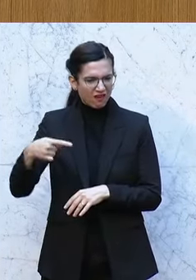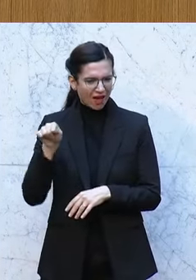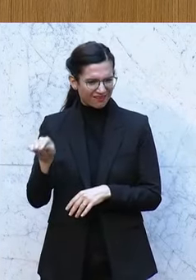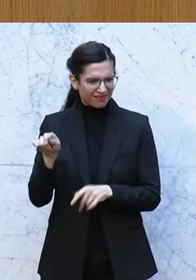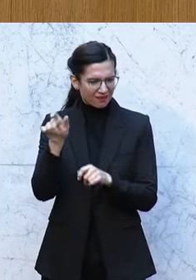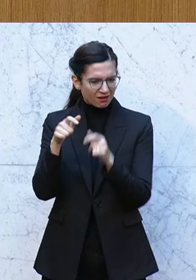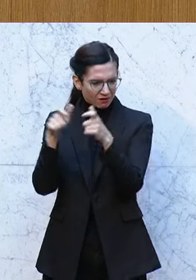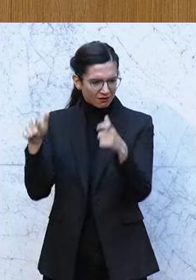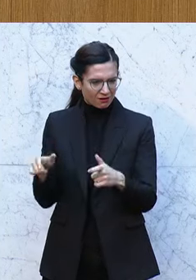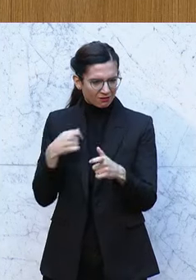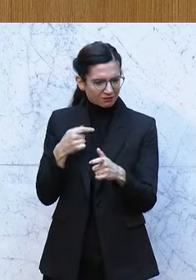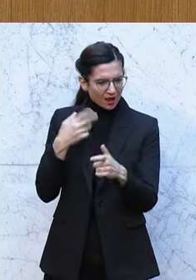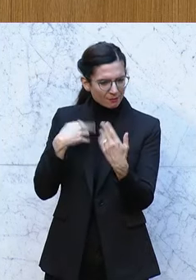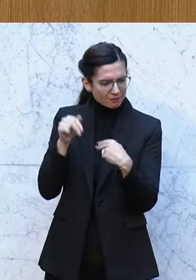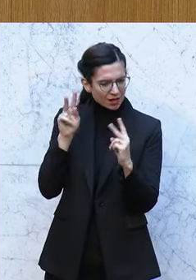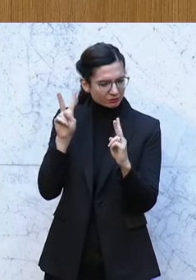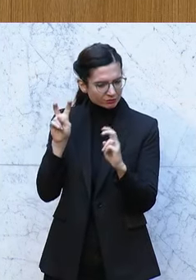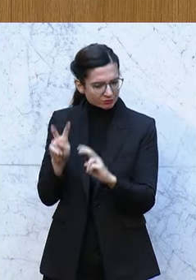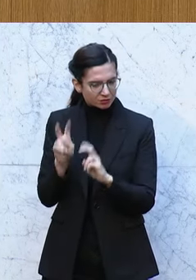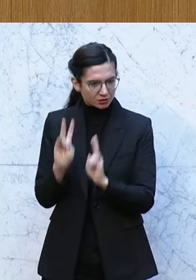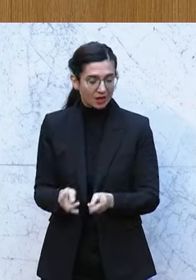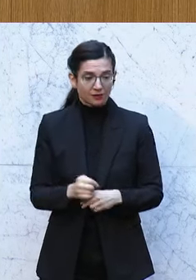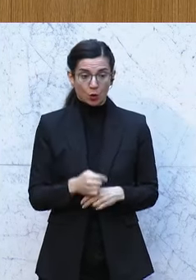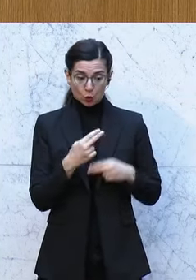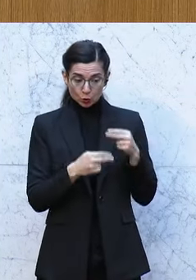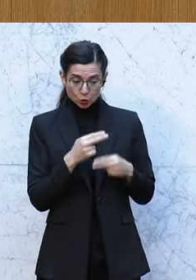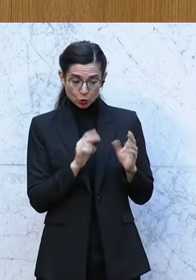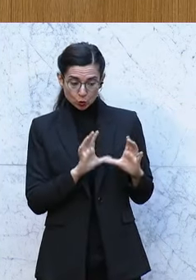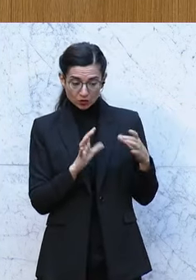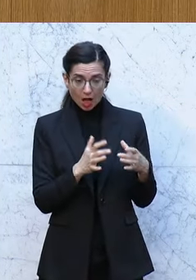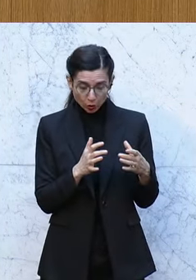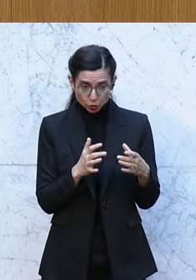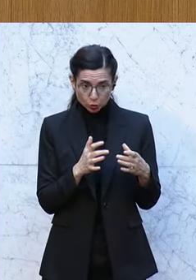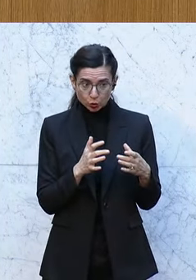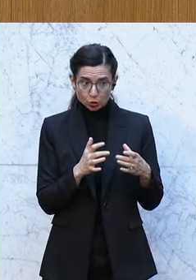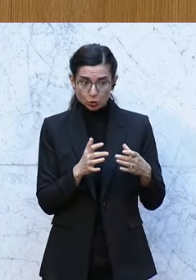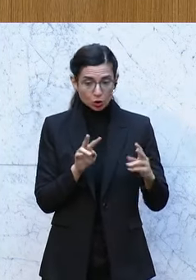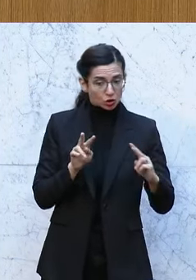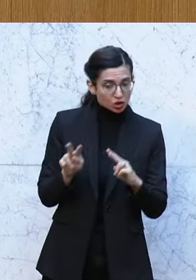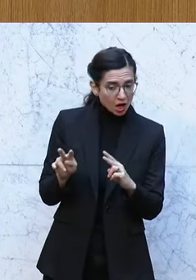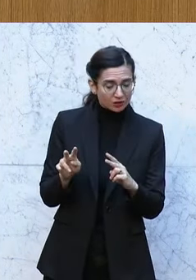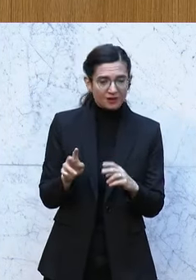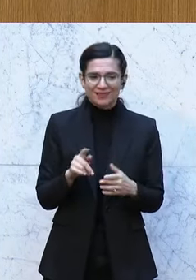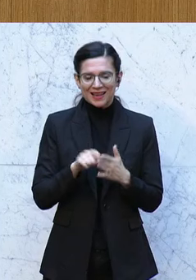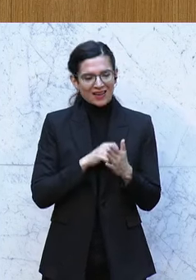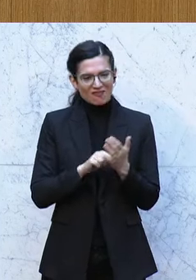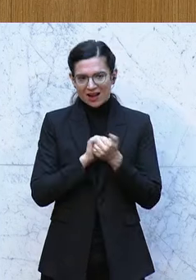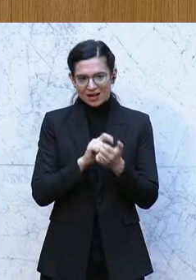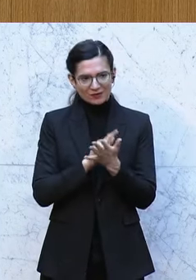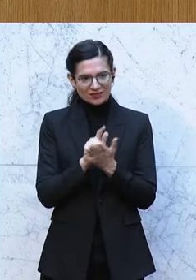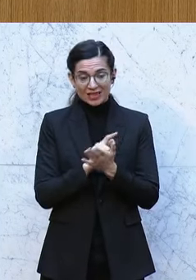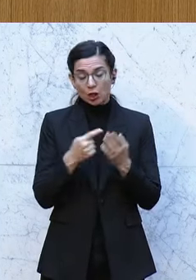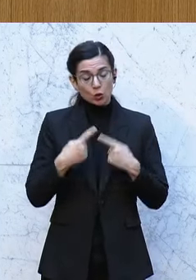sagen, nachdem Untersuchungsausschüsse richtigerweise nicht in Wahlkampfzeiten stattfinden